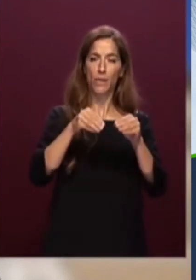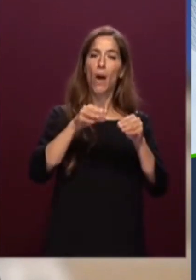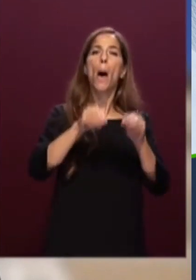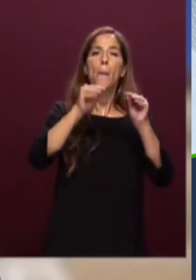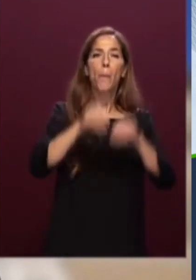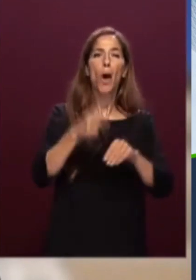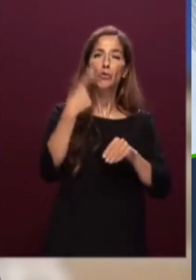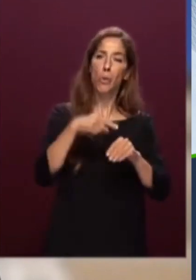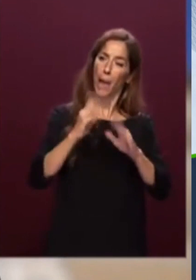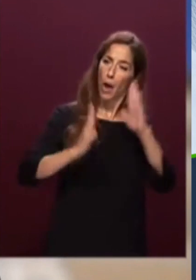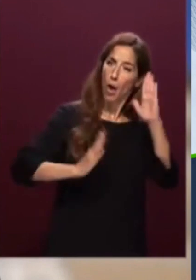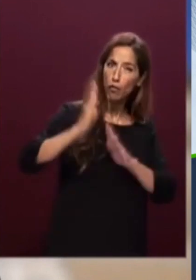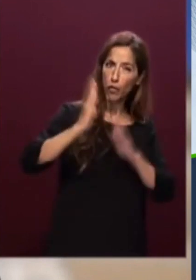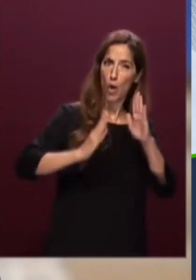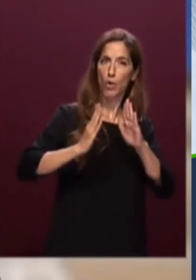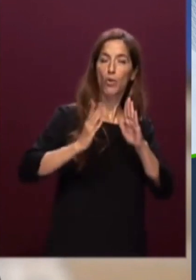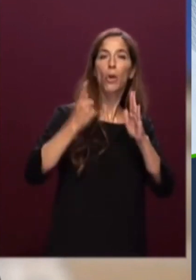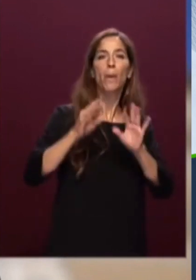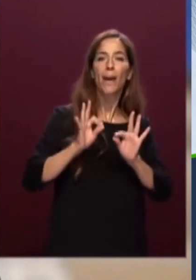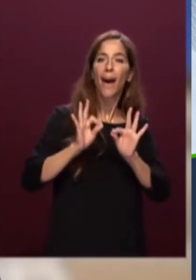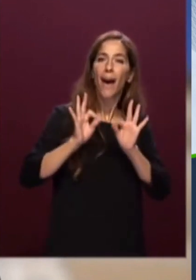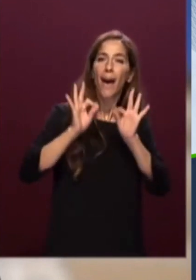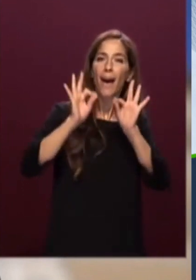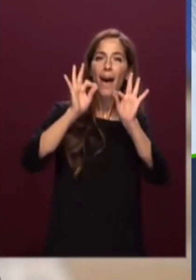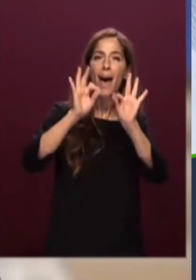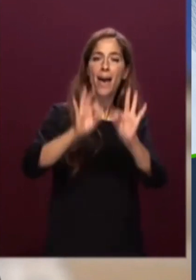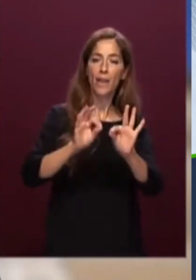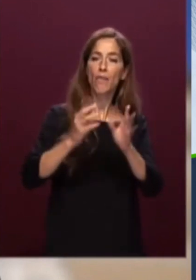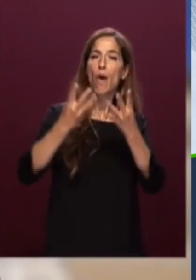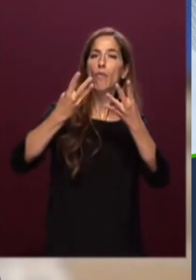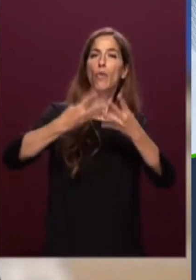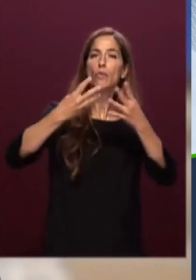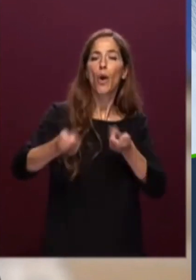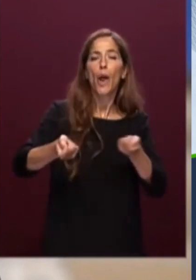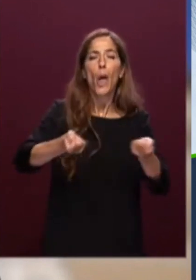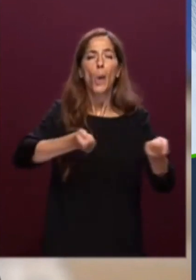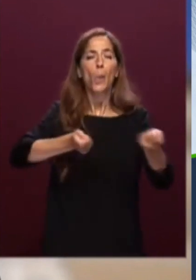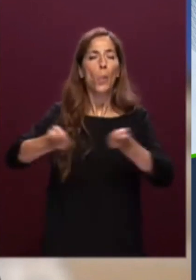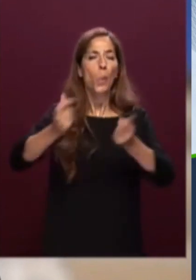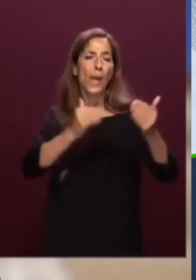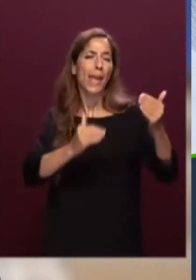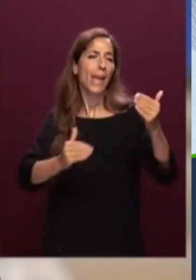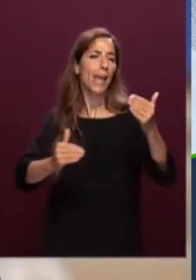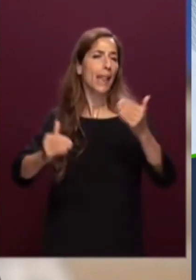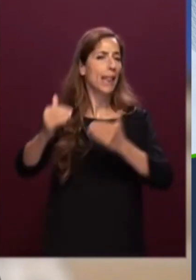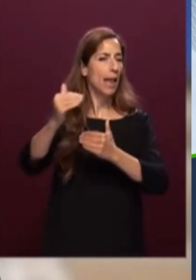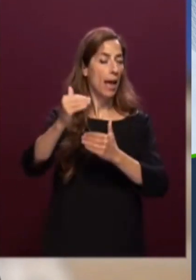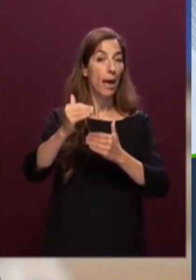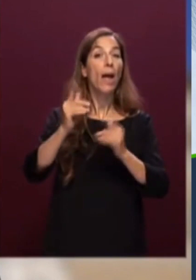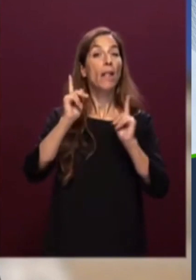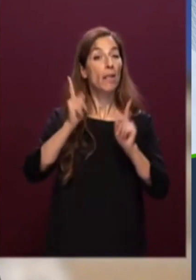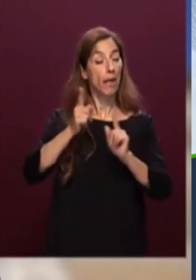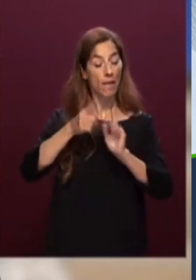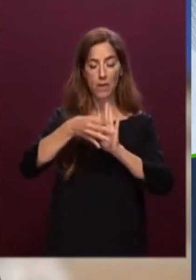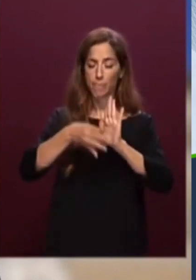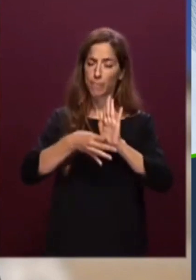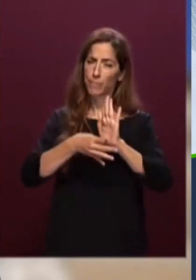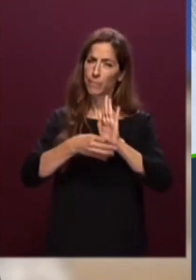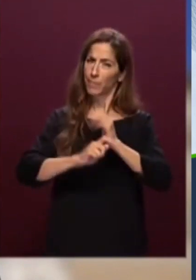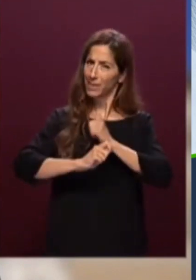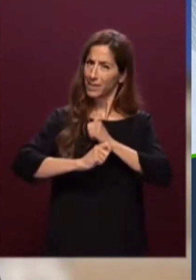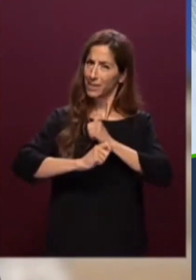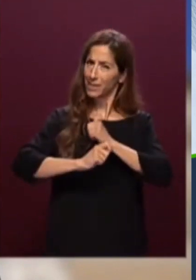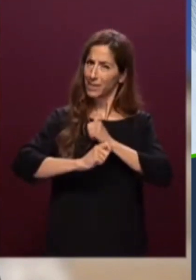assolvere in questo modo la sua altissima funzione di guida fare questo con rigore con dedizione e impegno